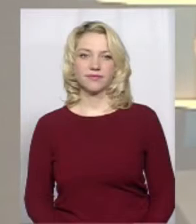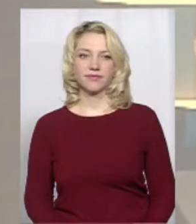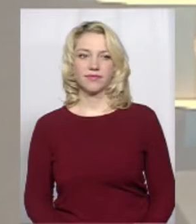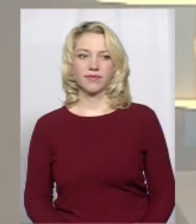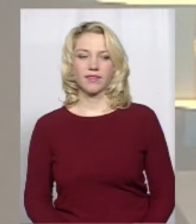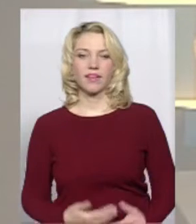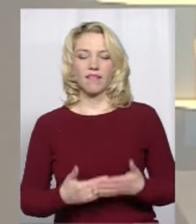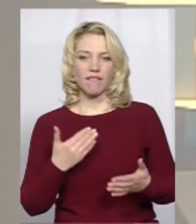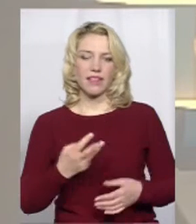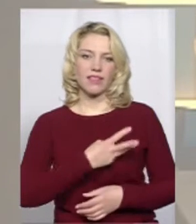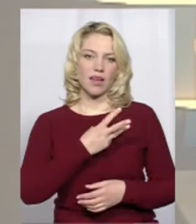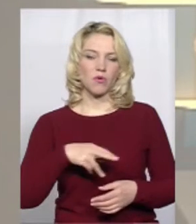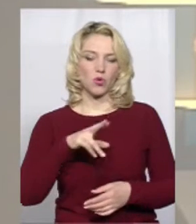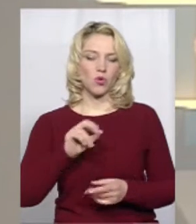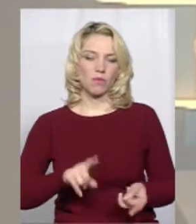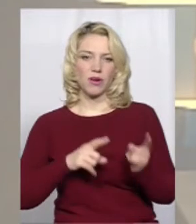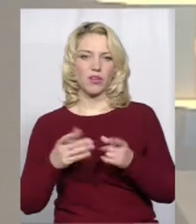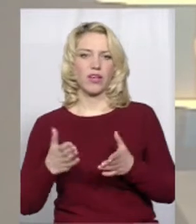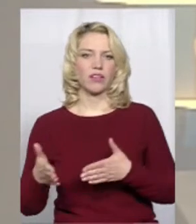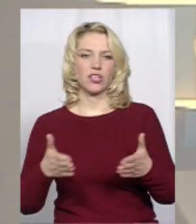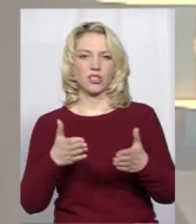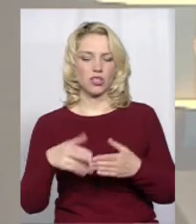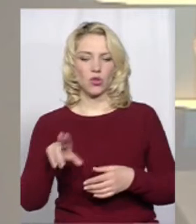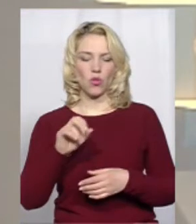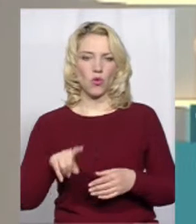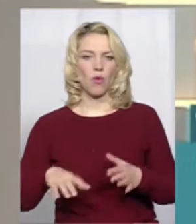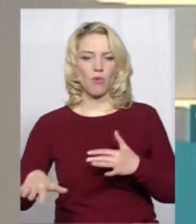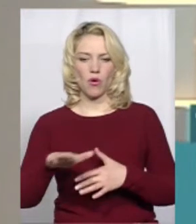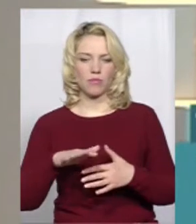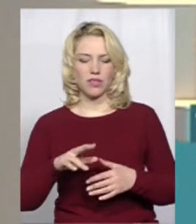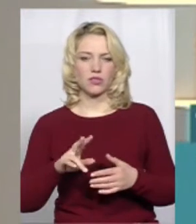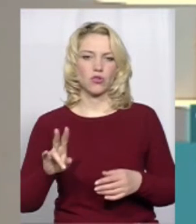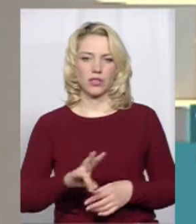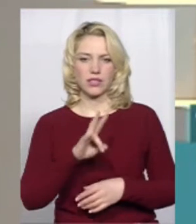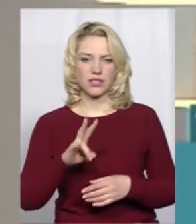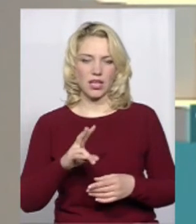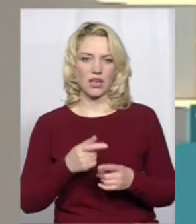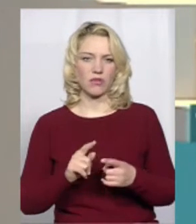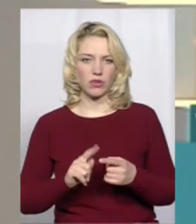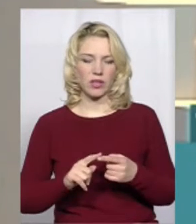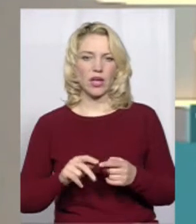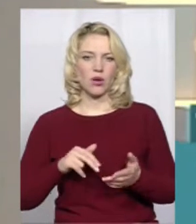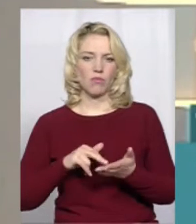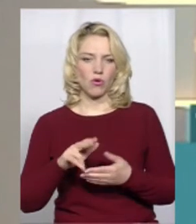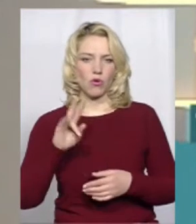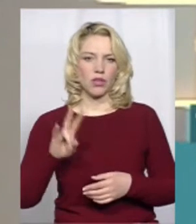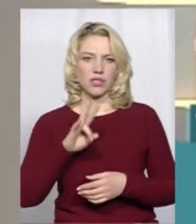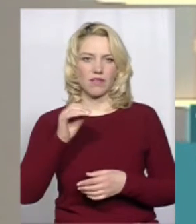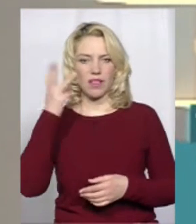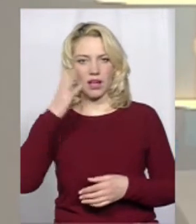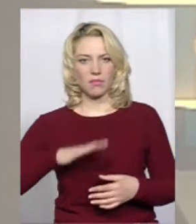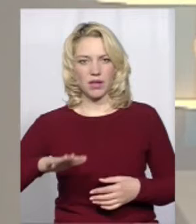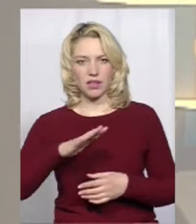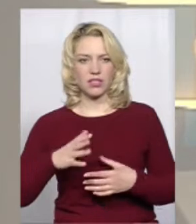Від наміру до переходу. Який шлях до помісної церкви долають парафії на Хмельниччині? Це тема дня, усіх вітаємо. Ми з